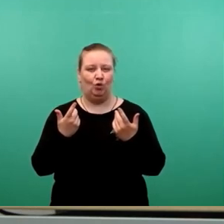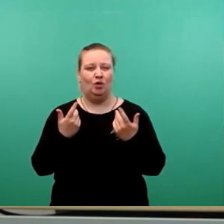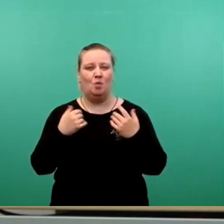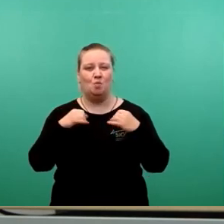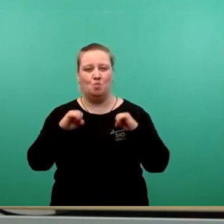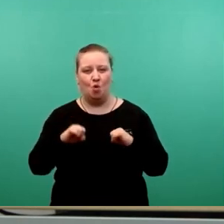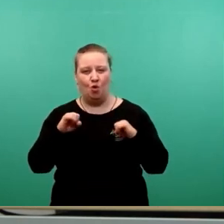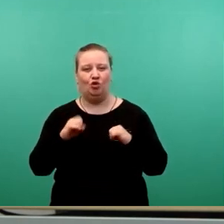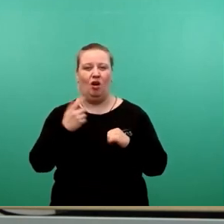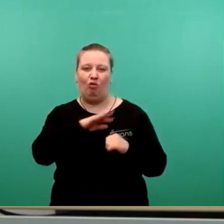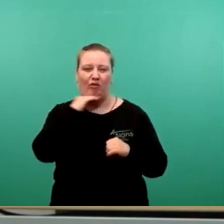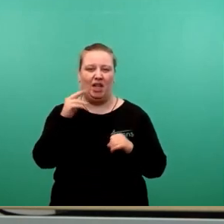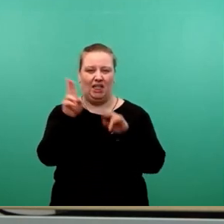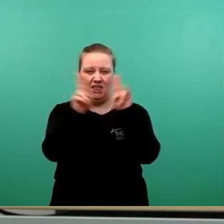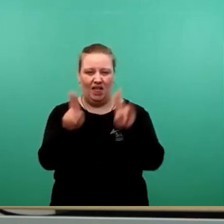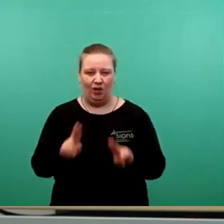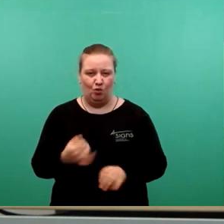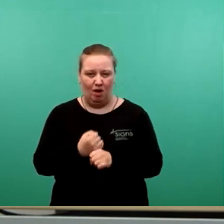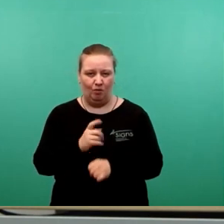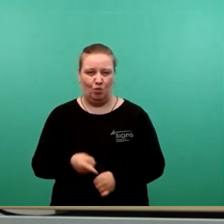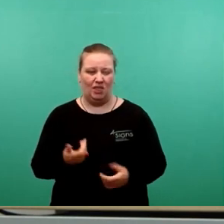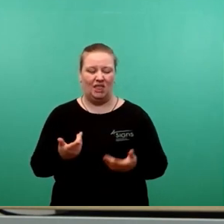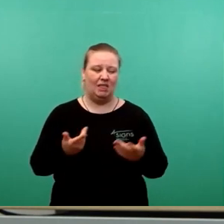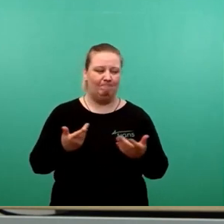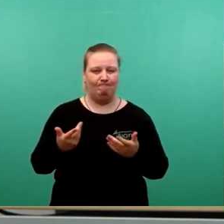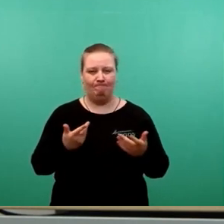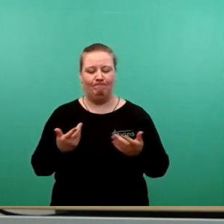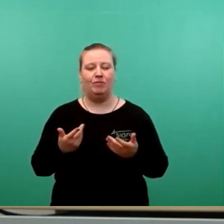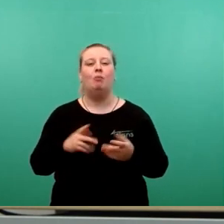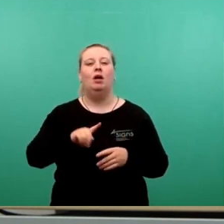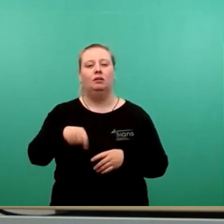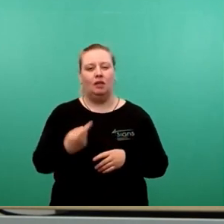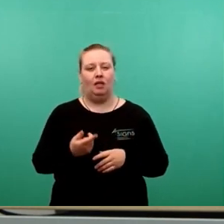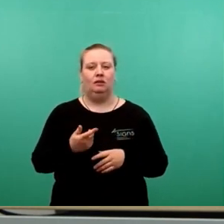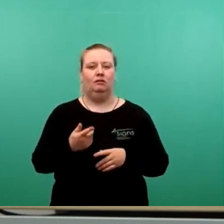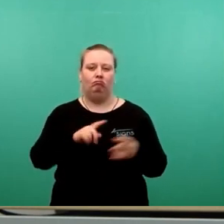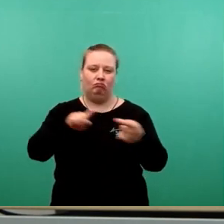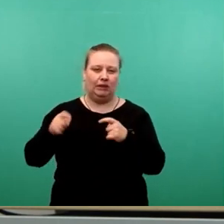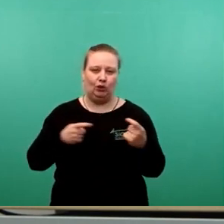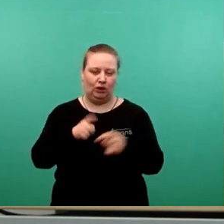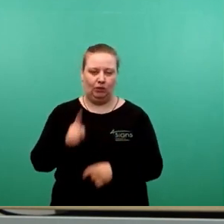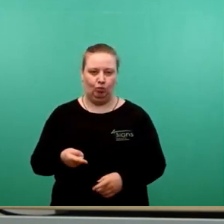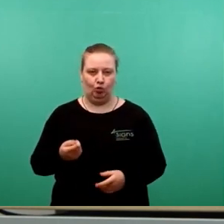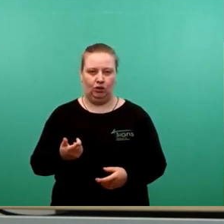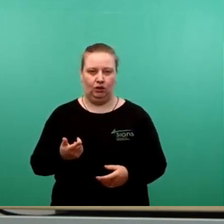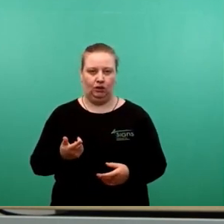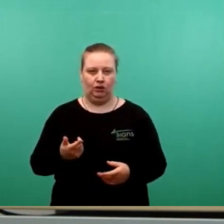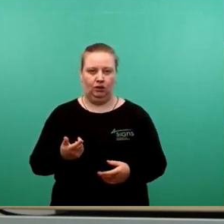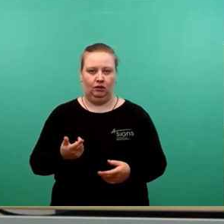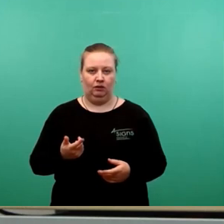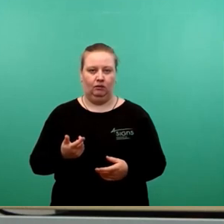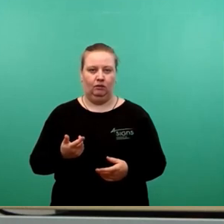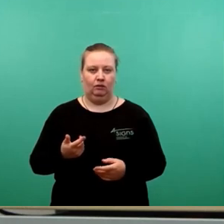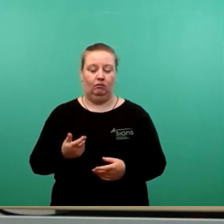auch hohe Sanierungskosten anfallen. Aber das ist dann in der Gesellschaft zu diskutieren, wie soll man nach